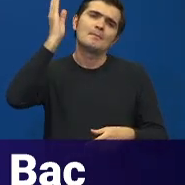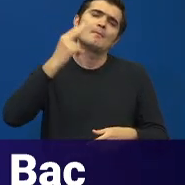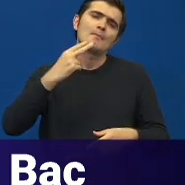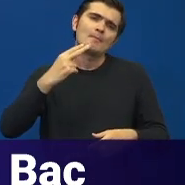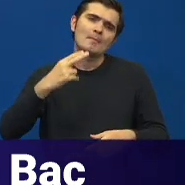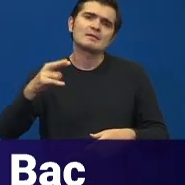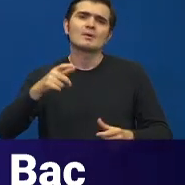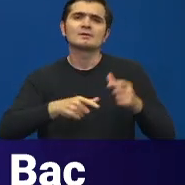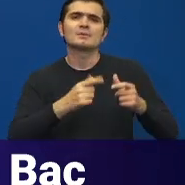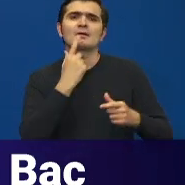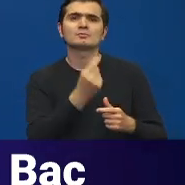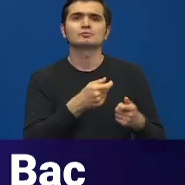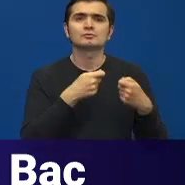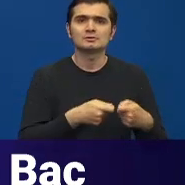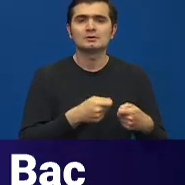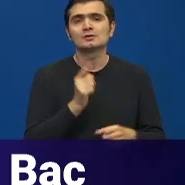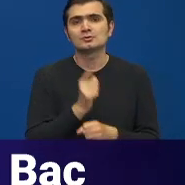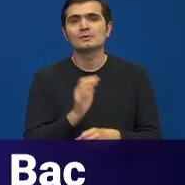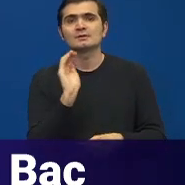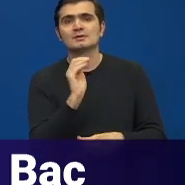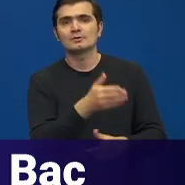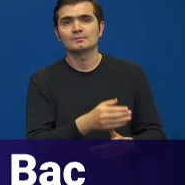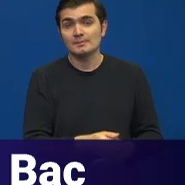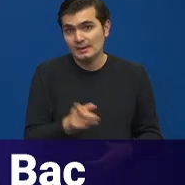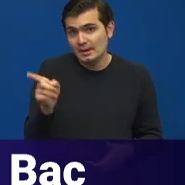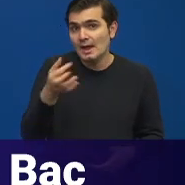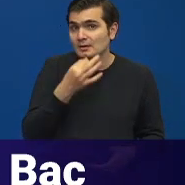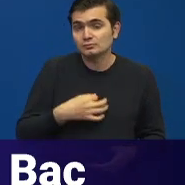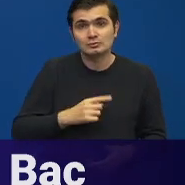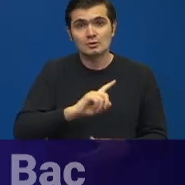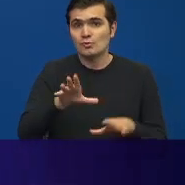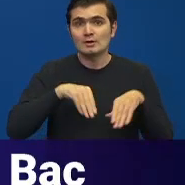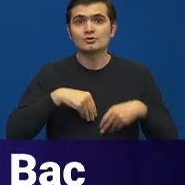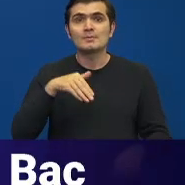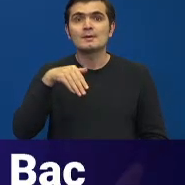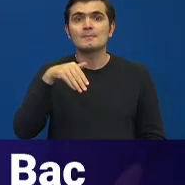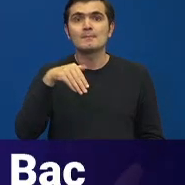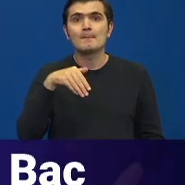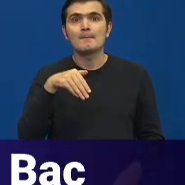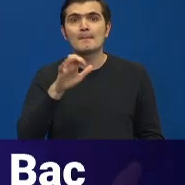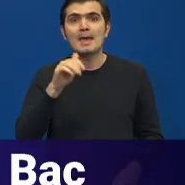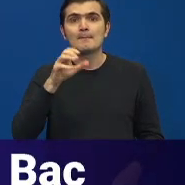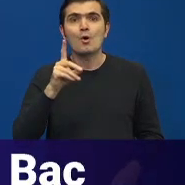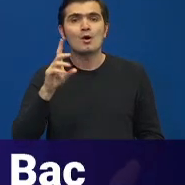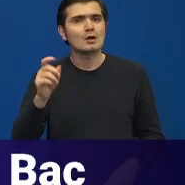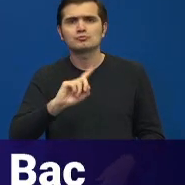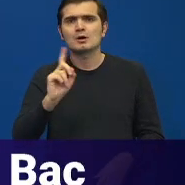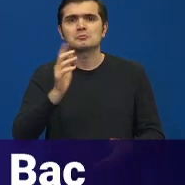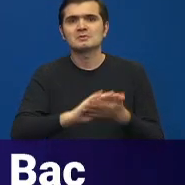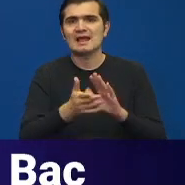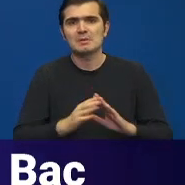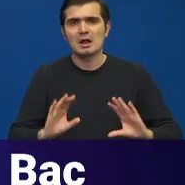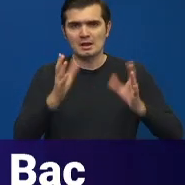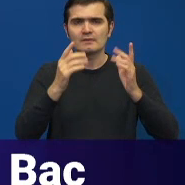reacția sindicatelor, trebuie să-i întrebați pe acești. Păi, acești au spus că nu acceptă memorandum și că nu vor ieși din grebă